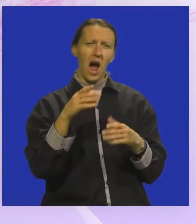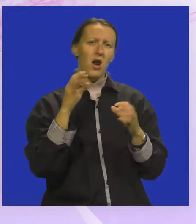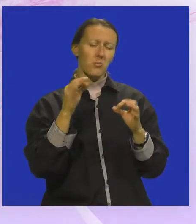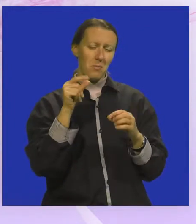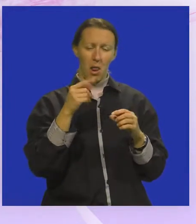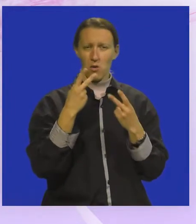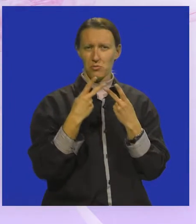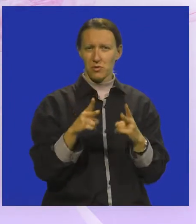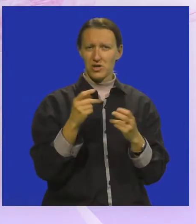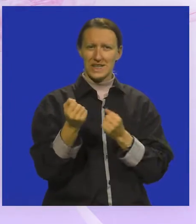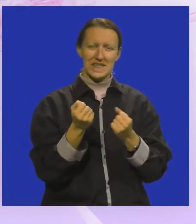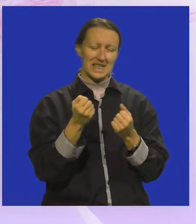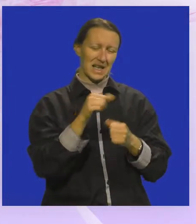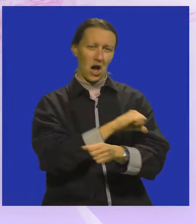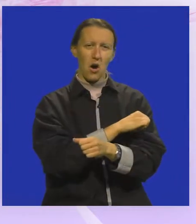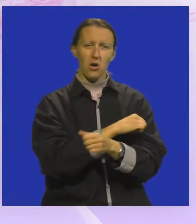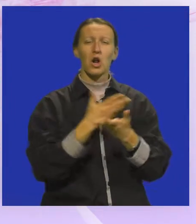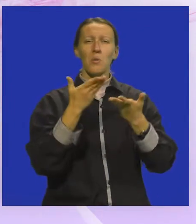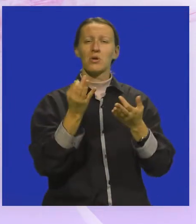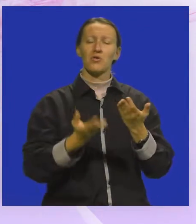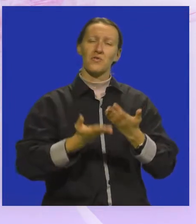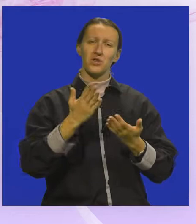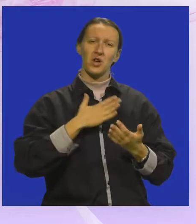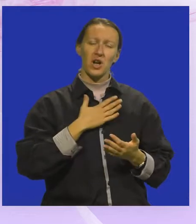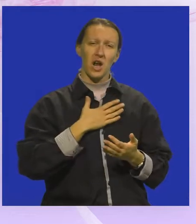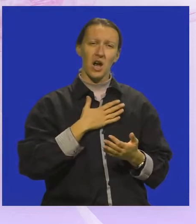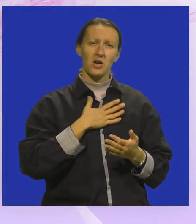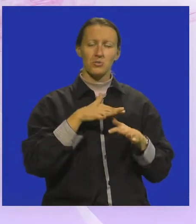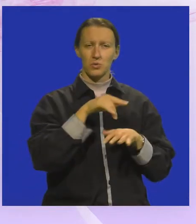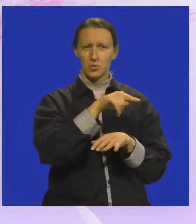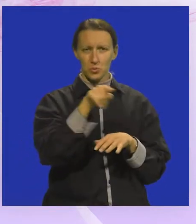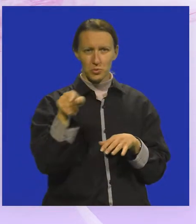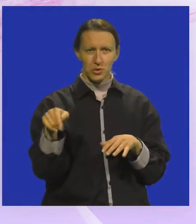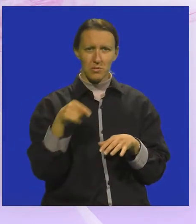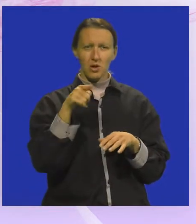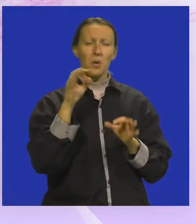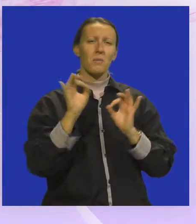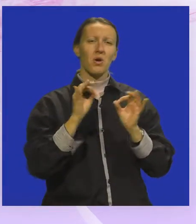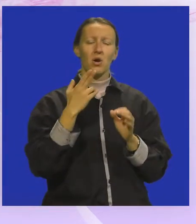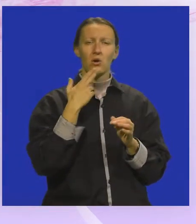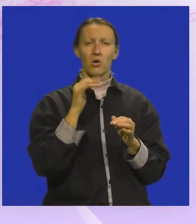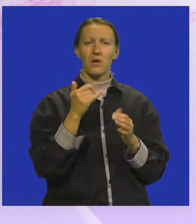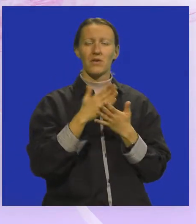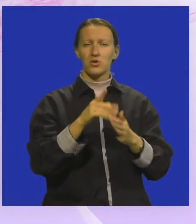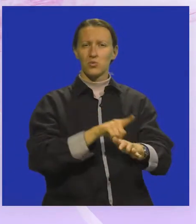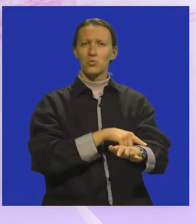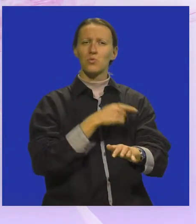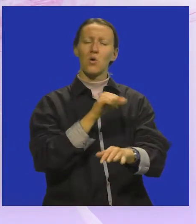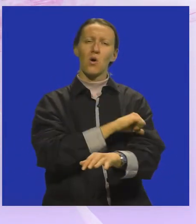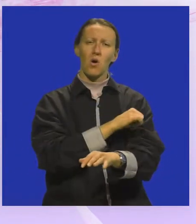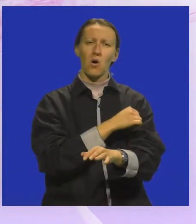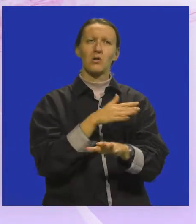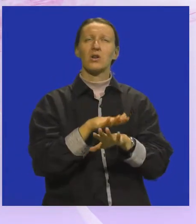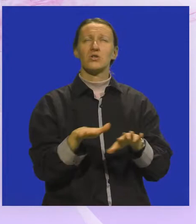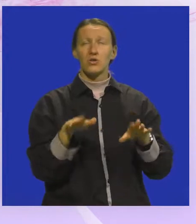ovoj malo čudnoj kriznoj godini ponudili nešto više našim sugrađanima. To je projekt koji je već dugo godina na